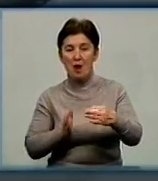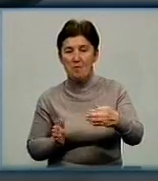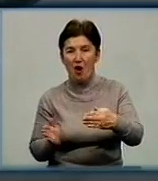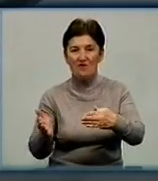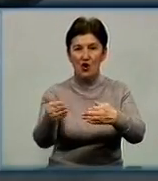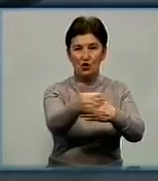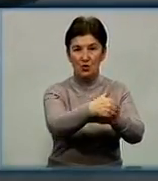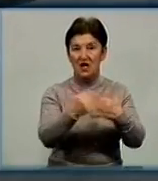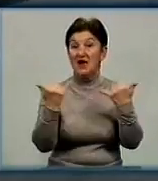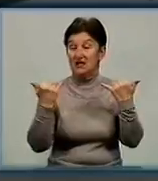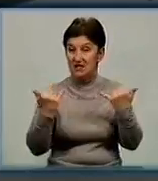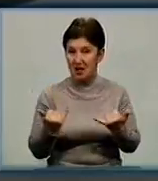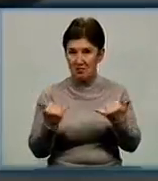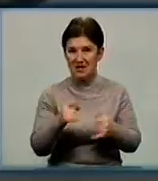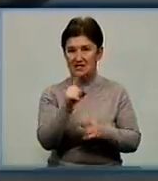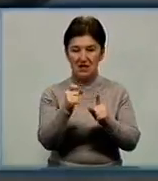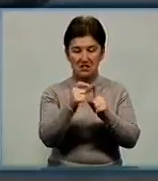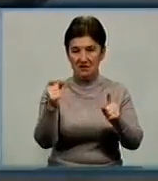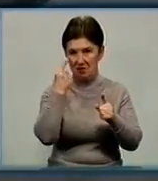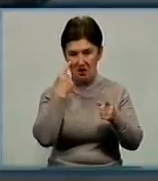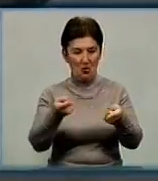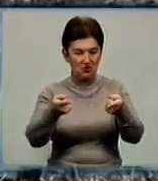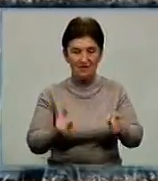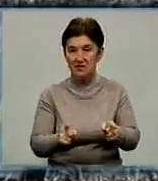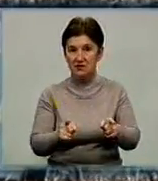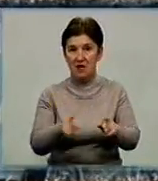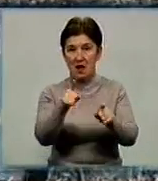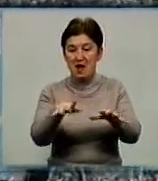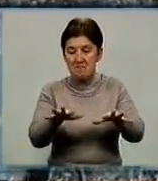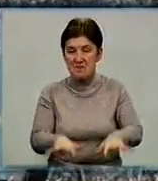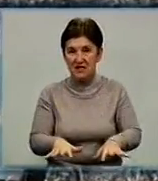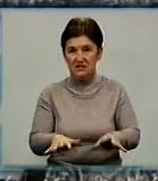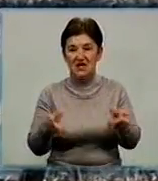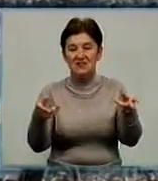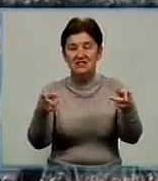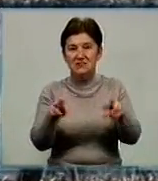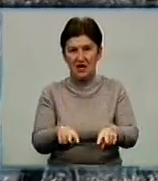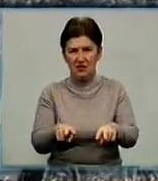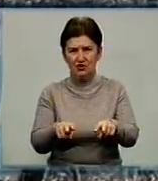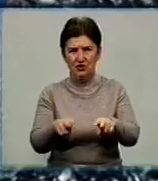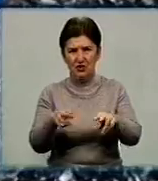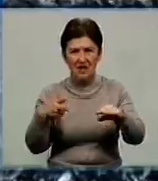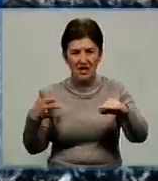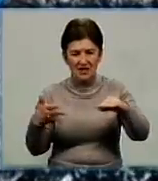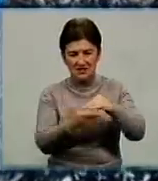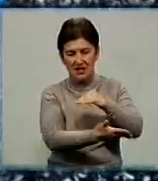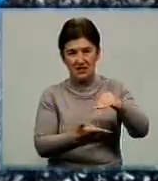заповідника. Тепер, за словами очевидців, на місці показчика лише залишки зрізаних залізних стопчиків і попелищі